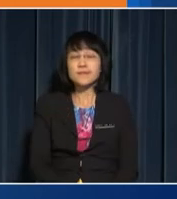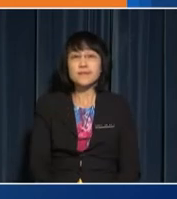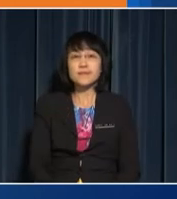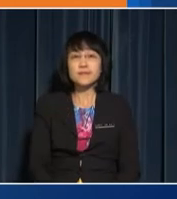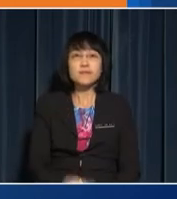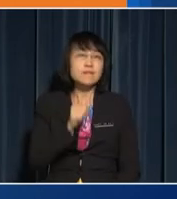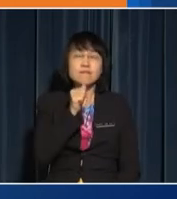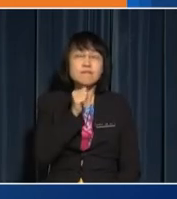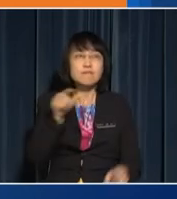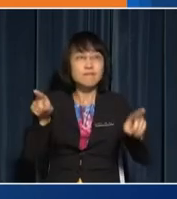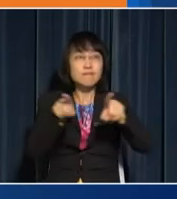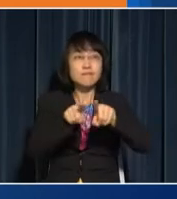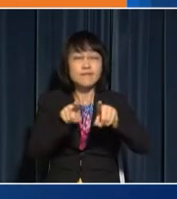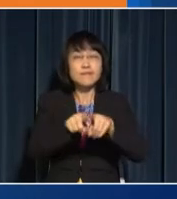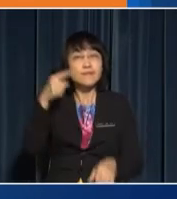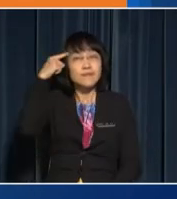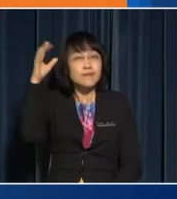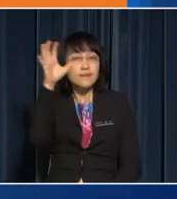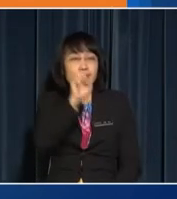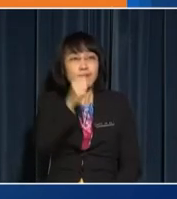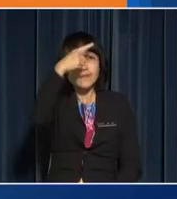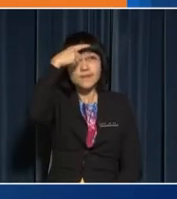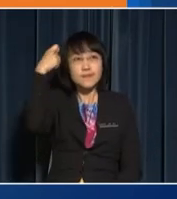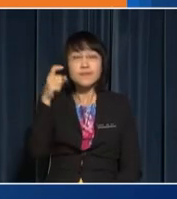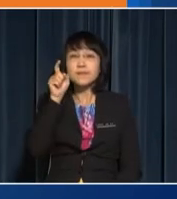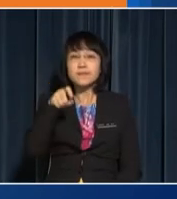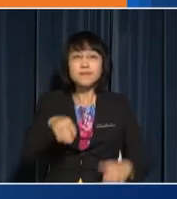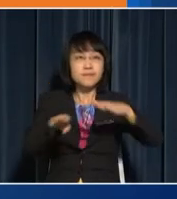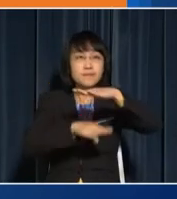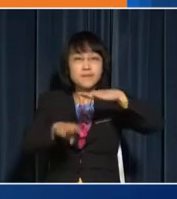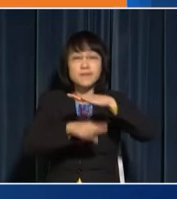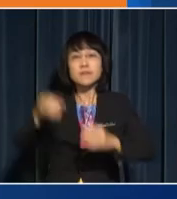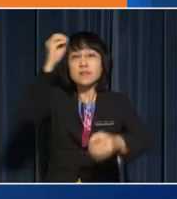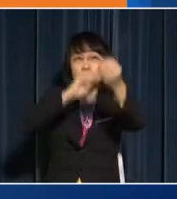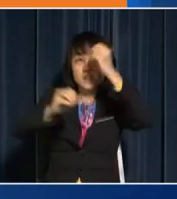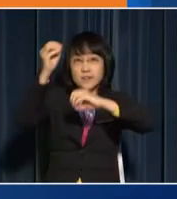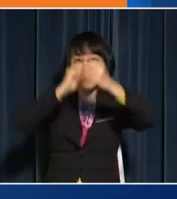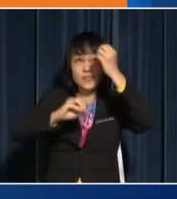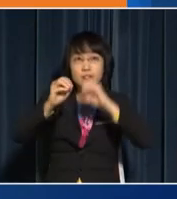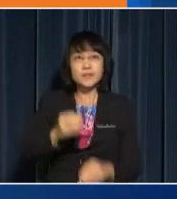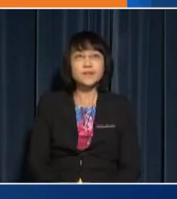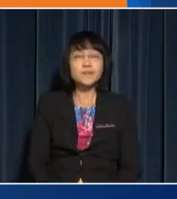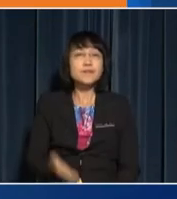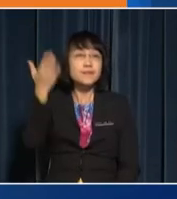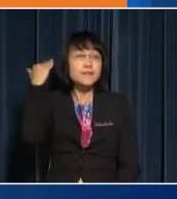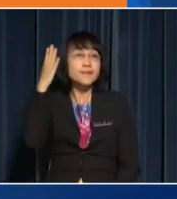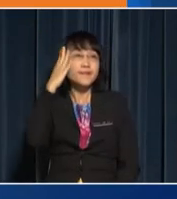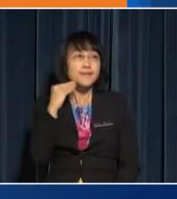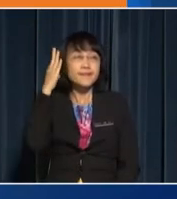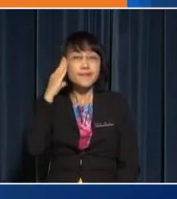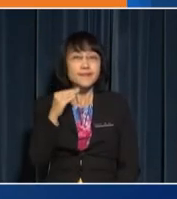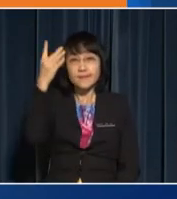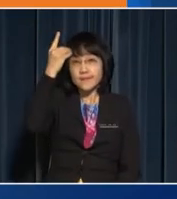It is not the same as guessing Because it must be based on observations, previous